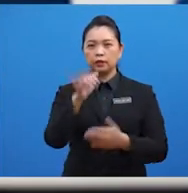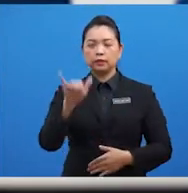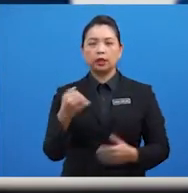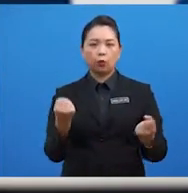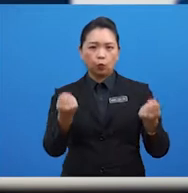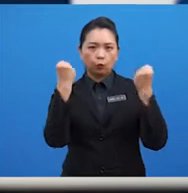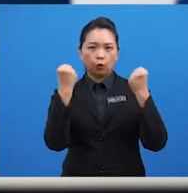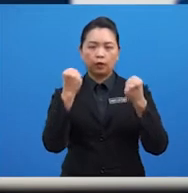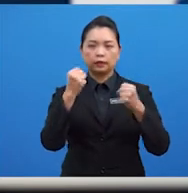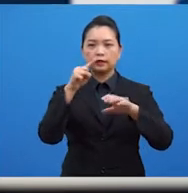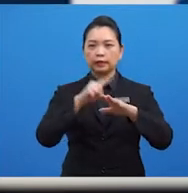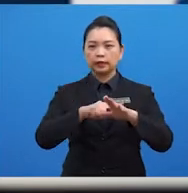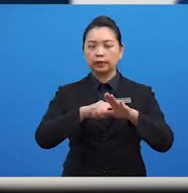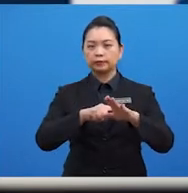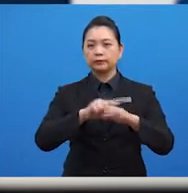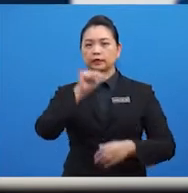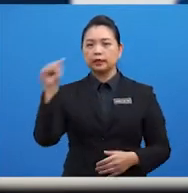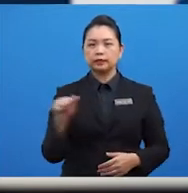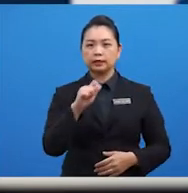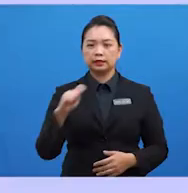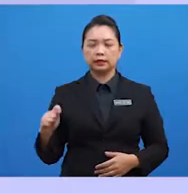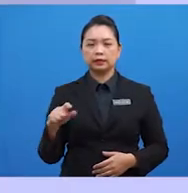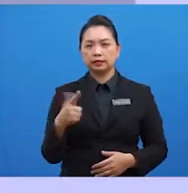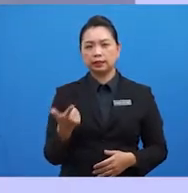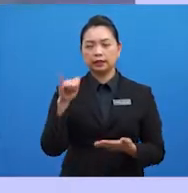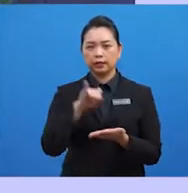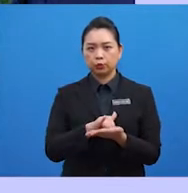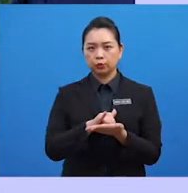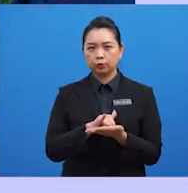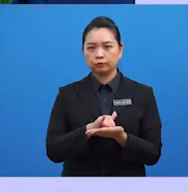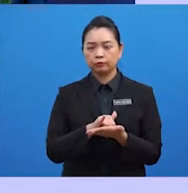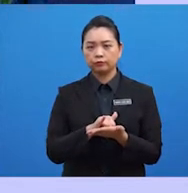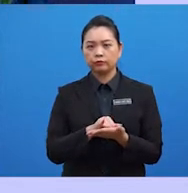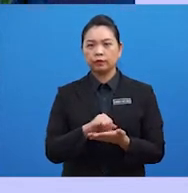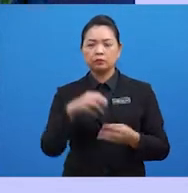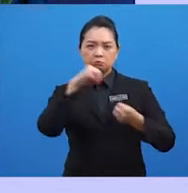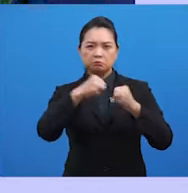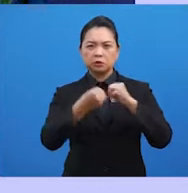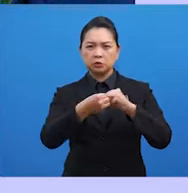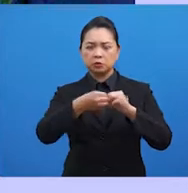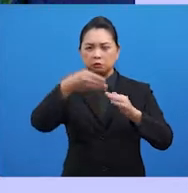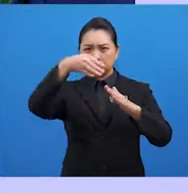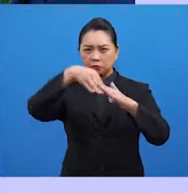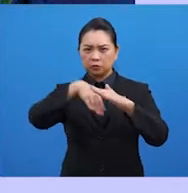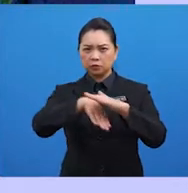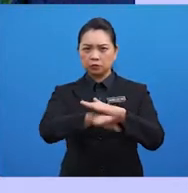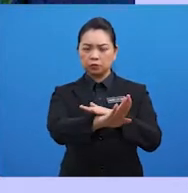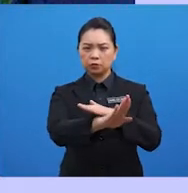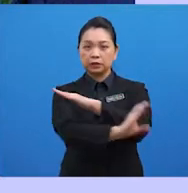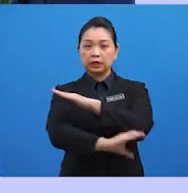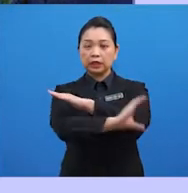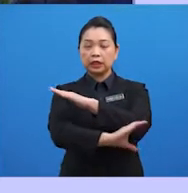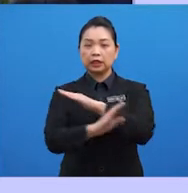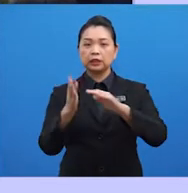kuat di Asia Tenggara. Selain itu, isu rentas sempadan yang melibatkan